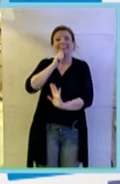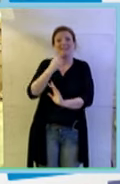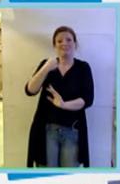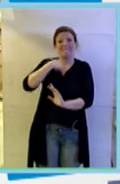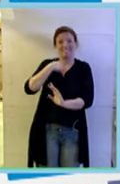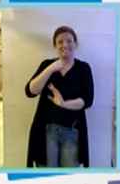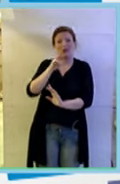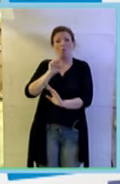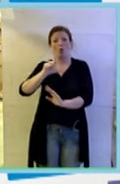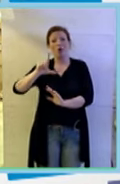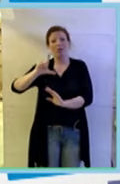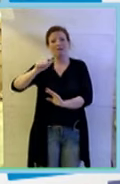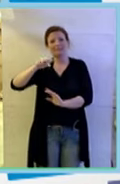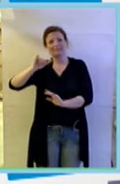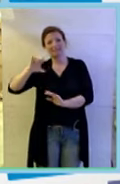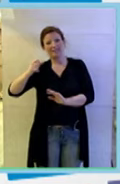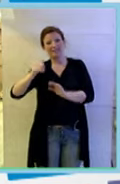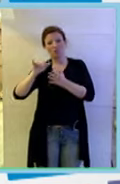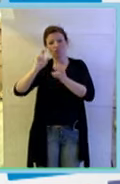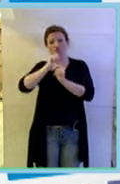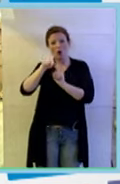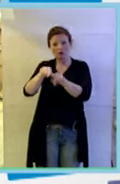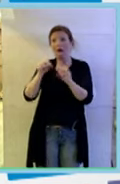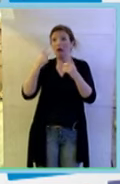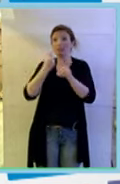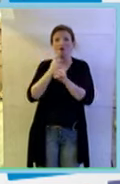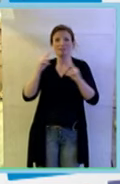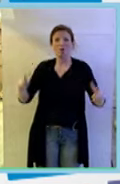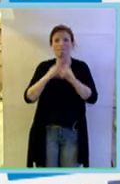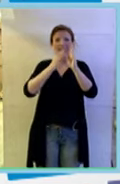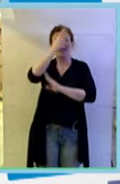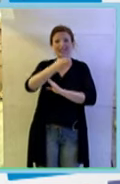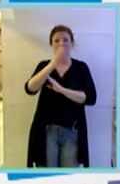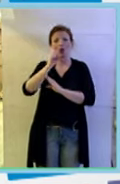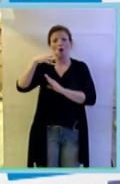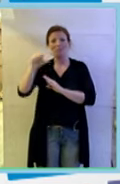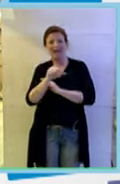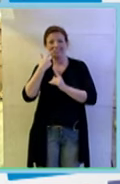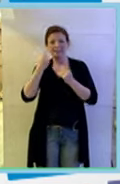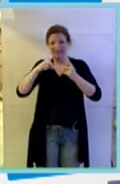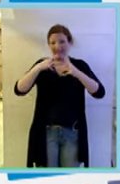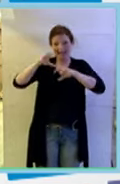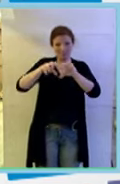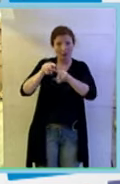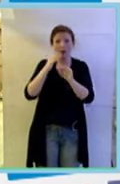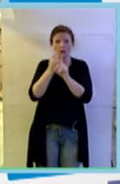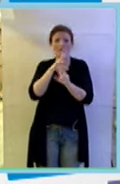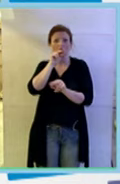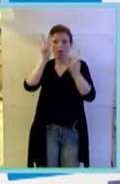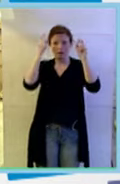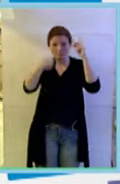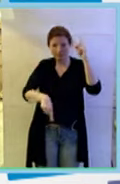del Wall Street Journal qualche giorno prima e stavo andando a Parigi all'Organizzazione Mondiale della Sanità Animale a parlare di questa cosa,